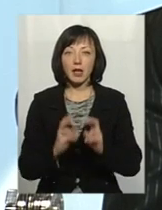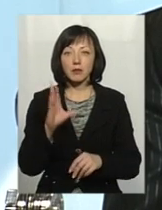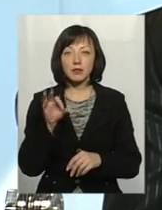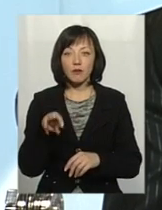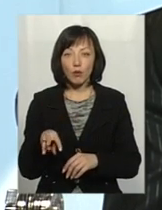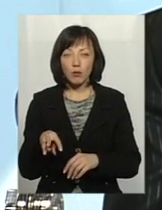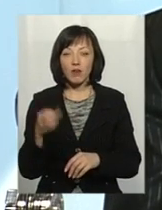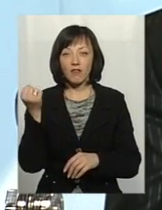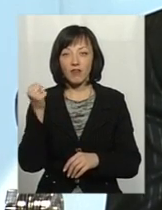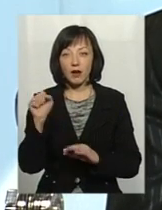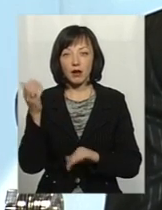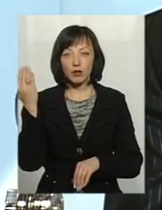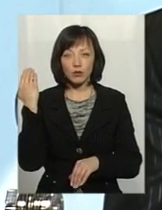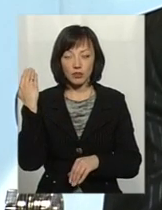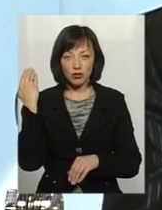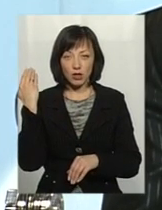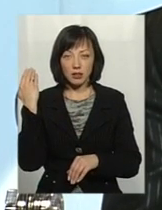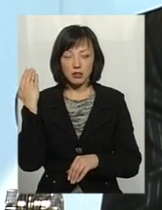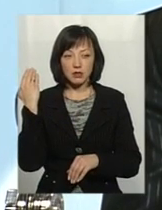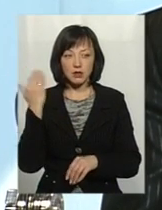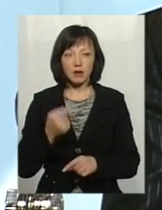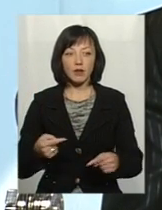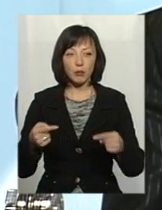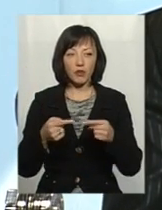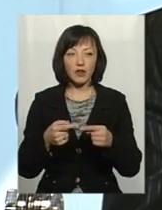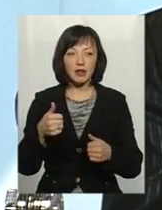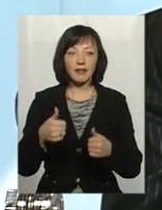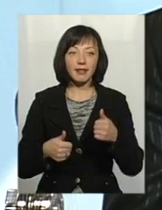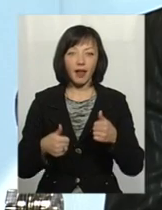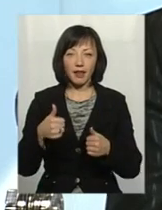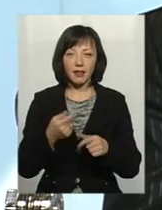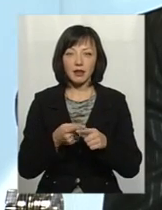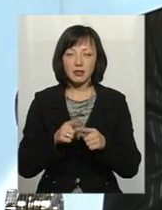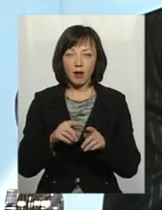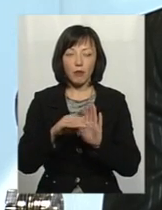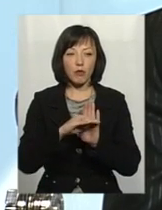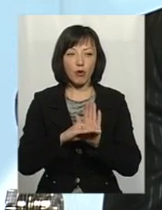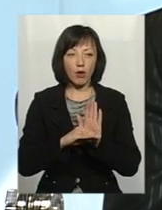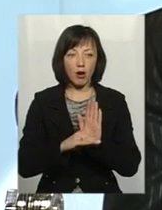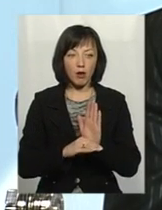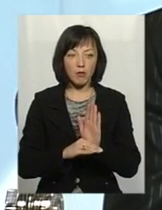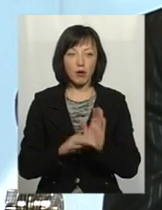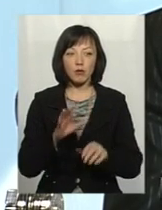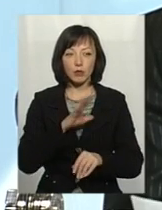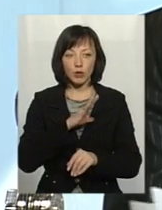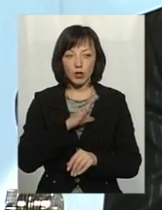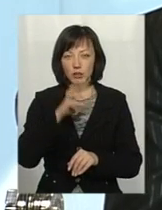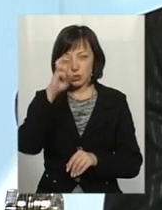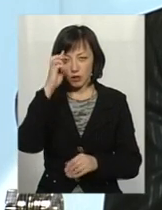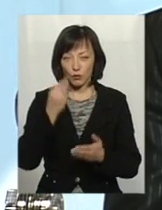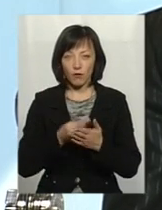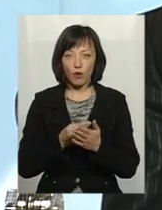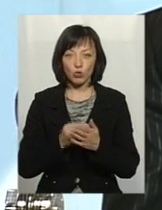виграло в свій час відповідний тендер. це кошти, програма була з Державного фонду